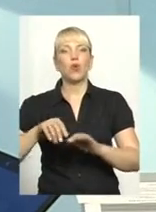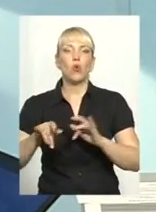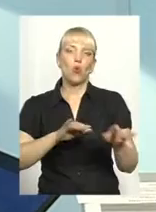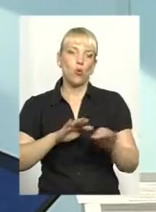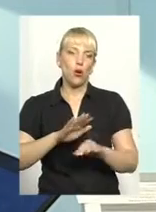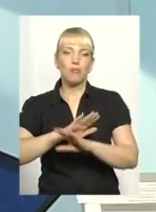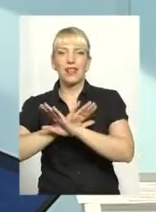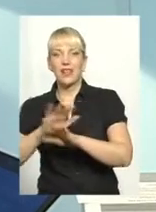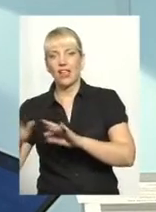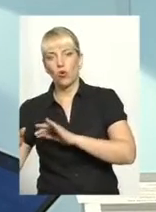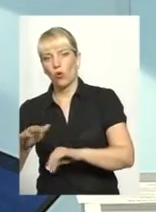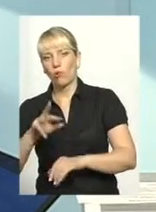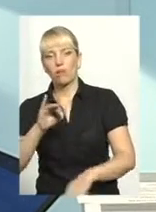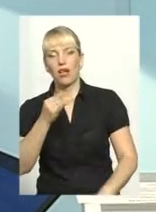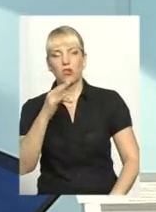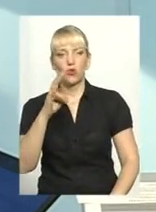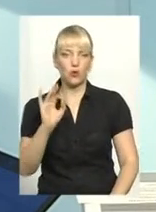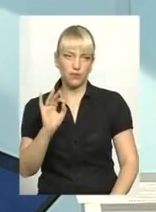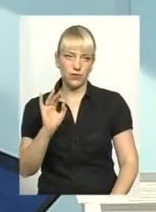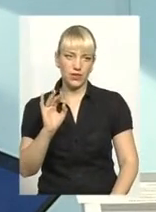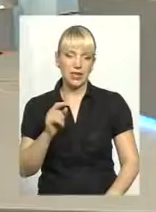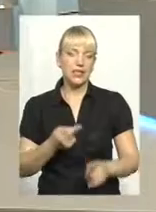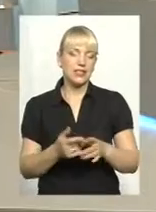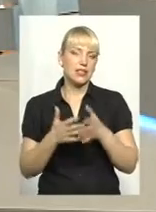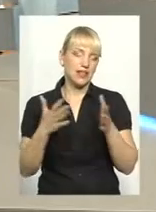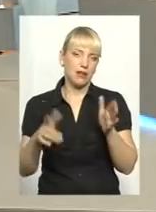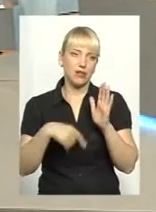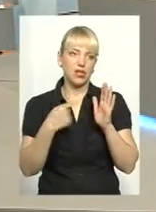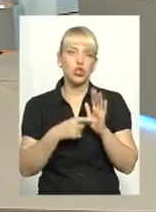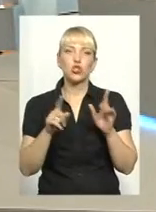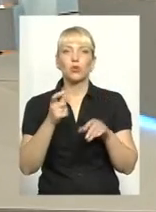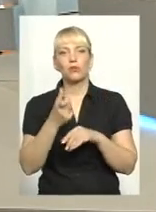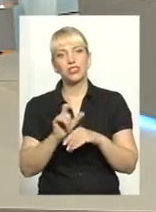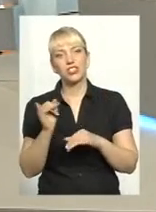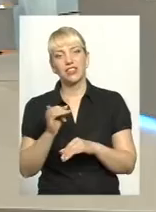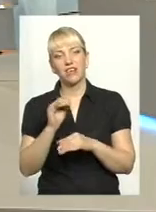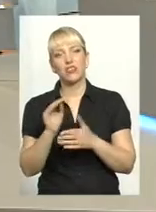Це найпоширеніші запитання. Що найбільше цікавить журналістів?